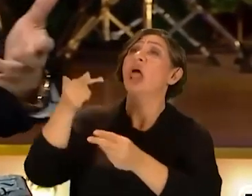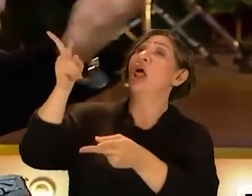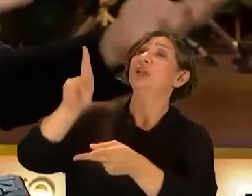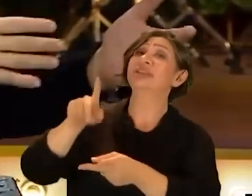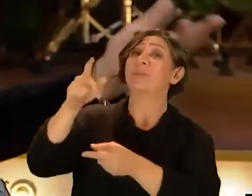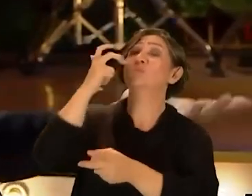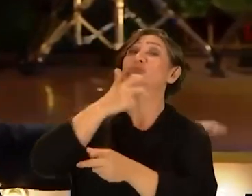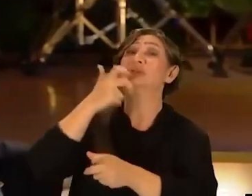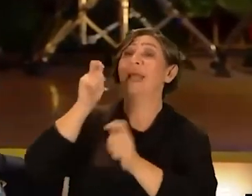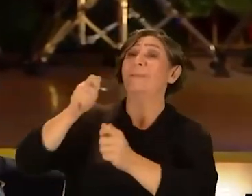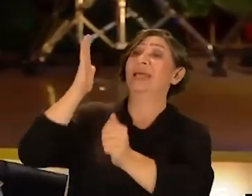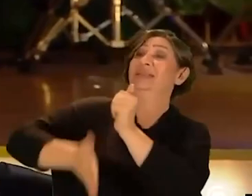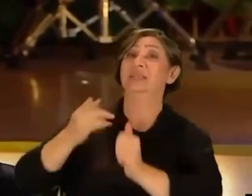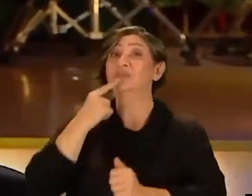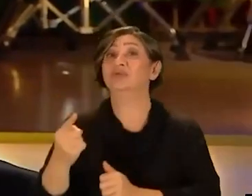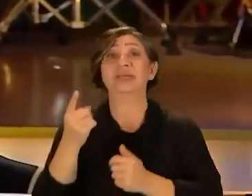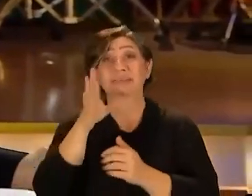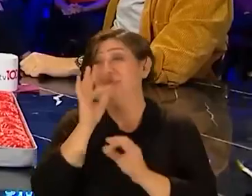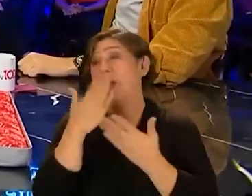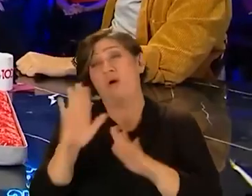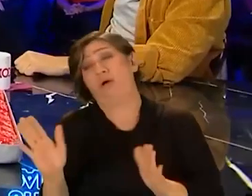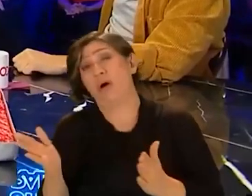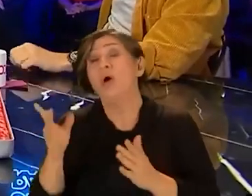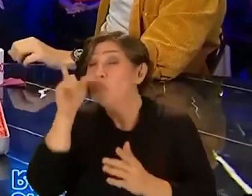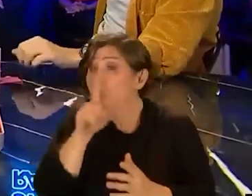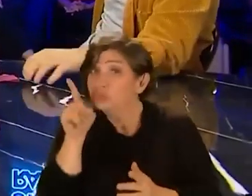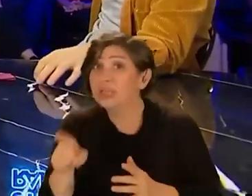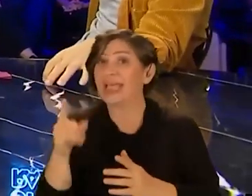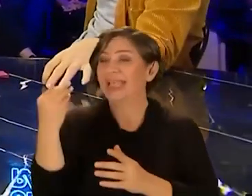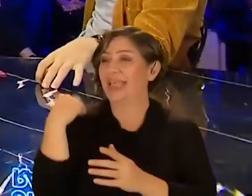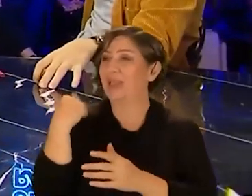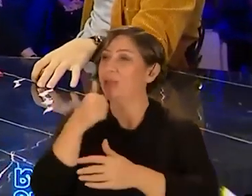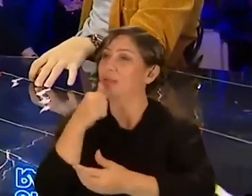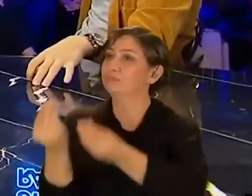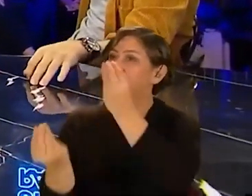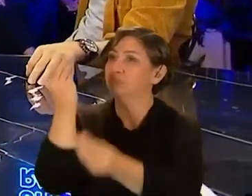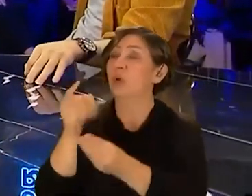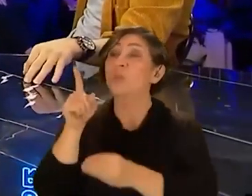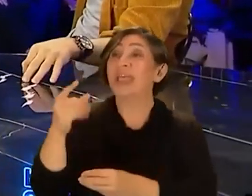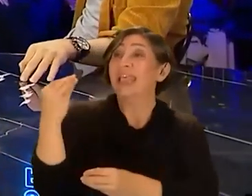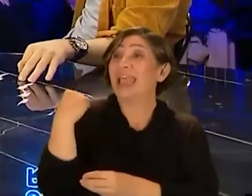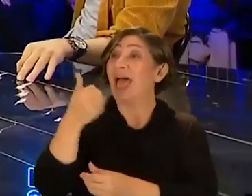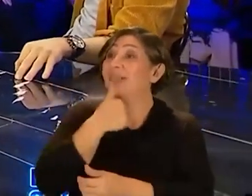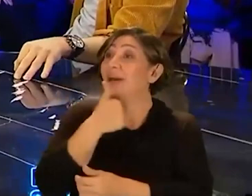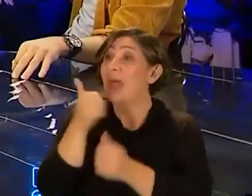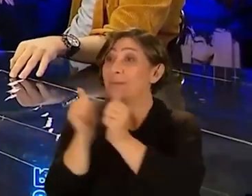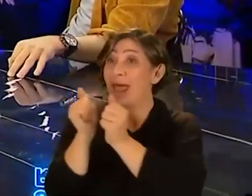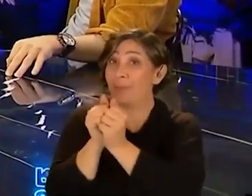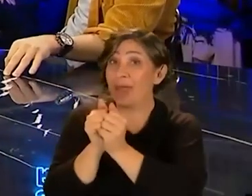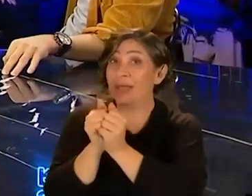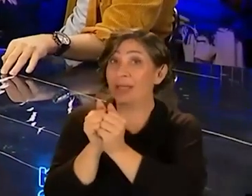Bunlar ölünce size müzik yapmayı yasaklıyoruz Diyecek hali yok kimsenin Dolayısıyla yeni adamlar gelecek Bu yenilerle